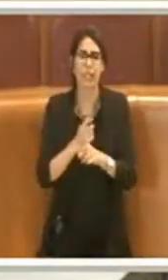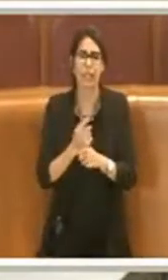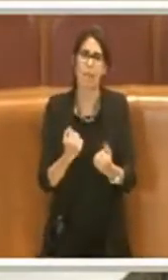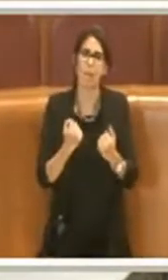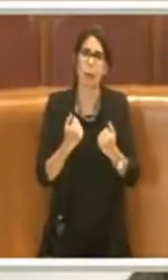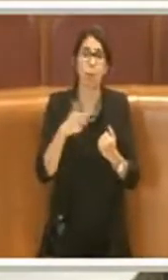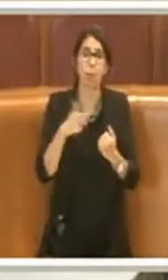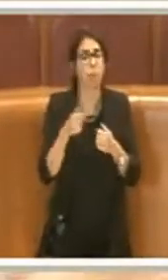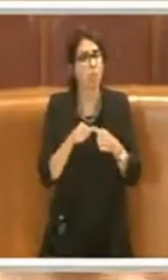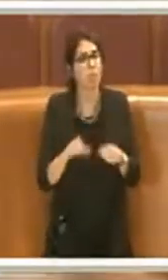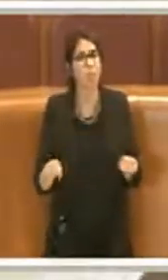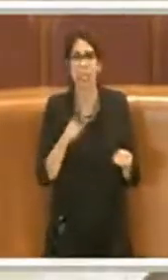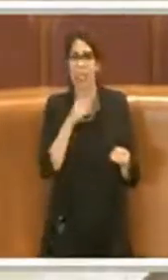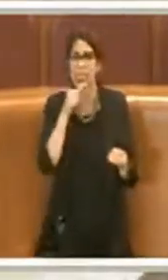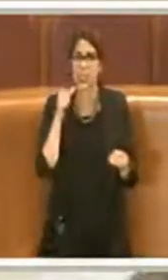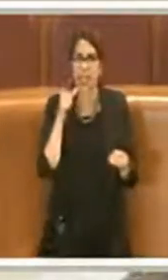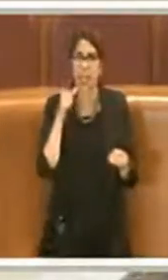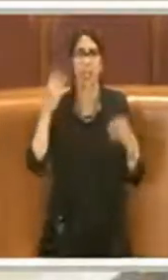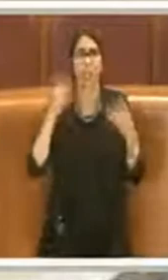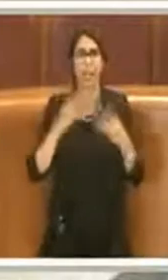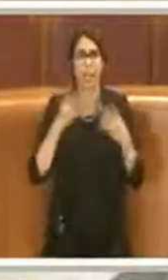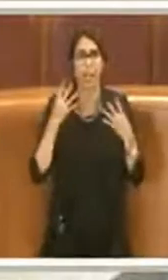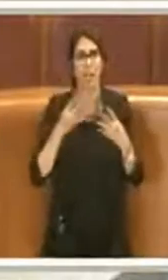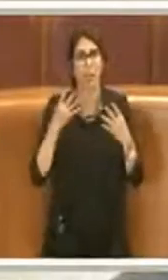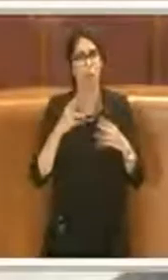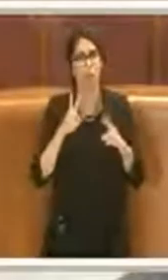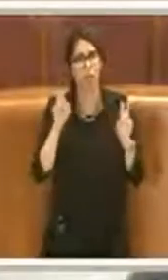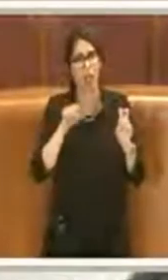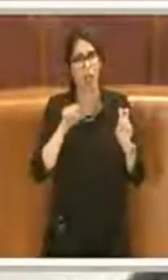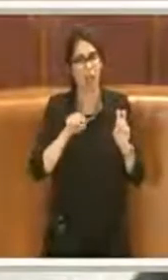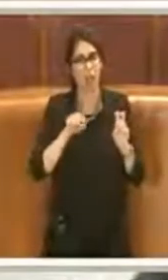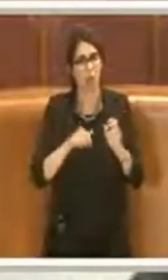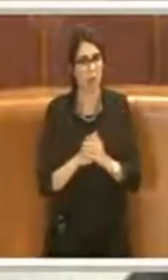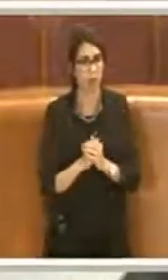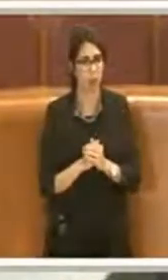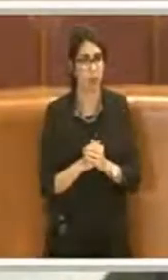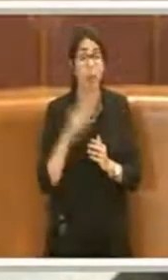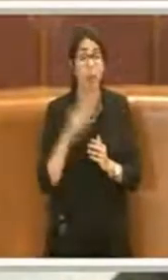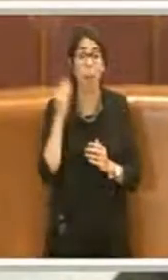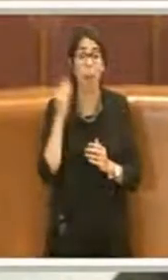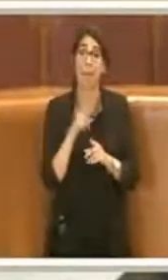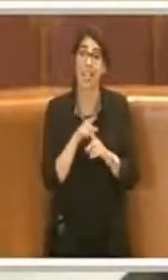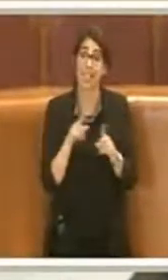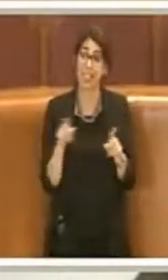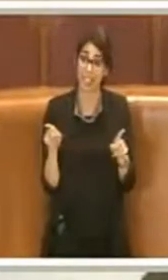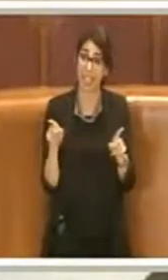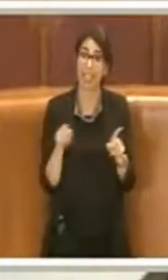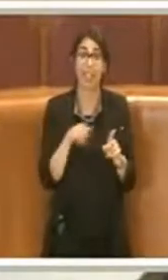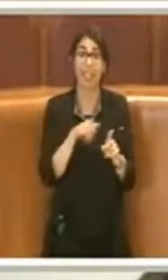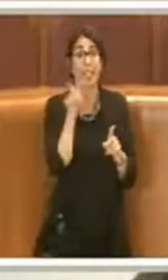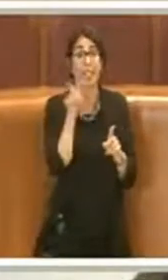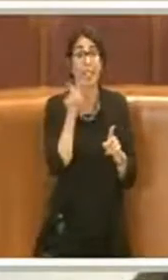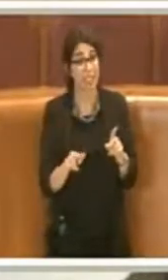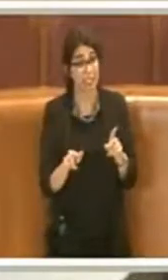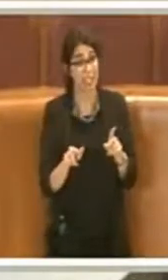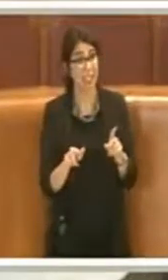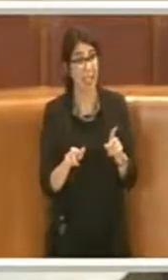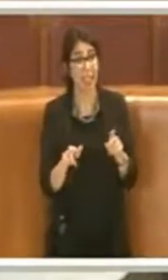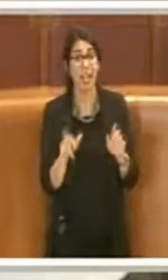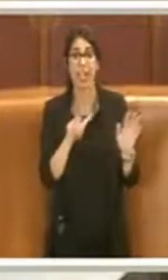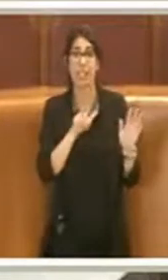fondamentale andare a ragionare su questo. Considerate che in Italia sono stati ben